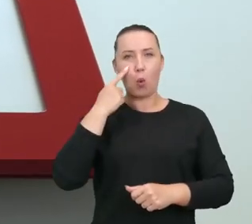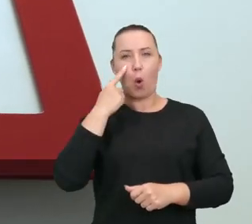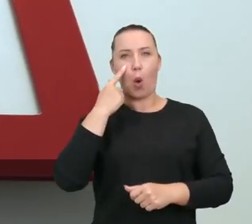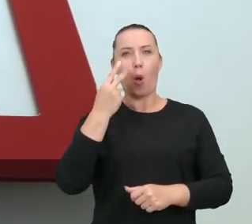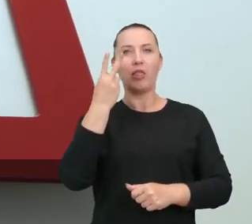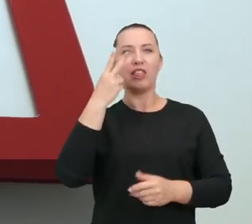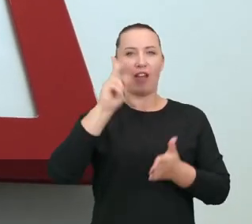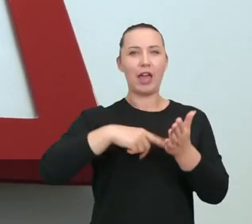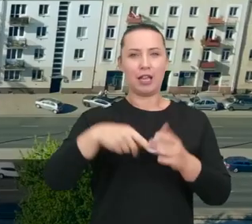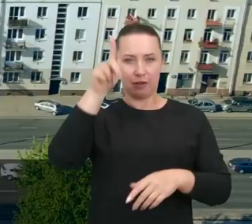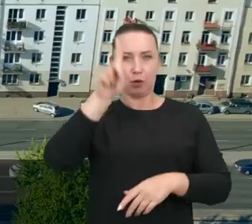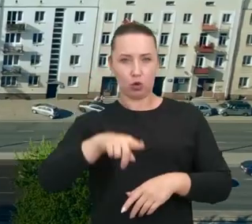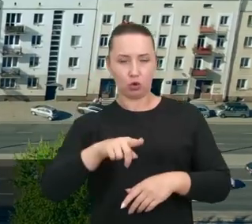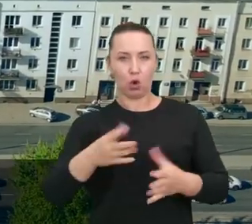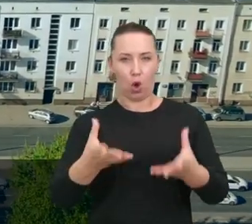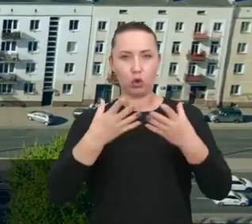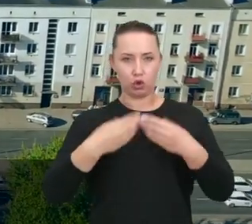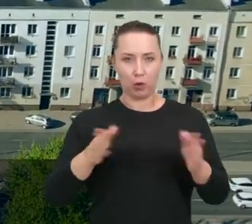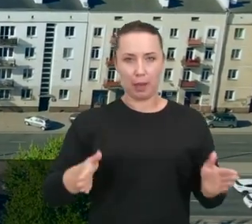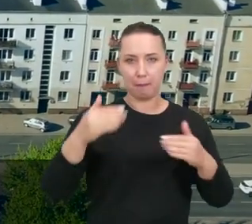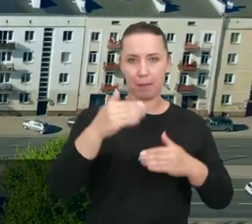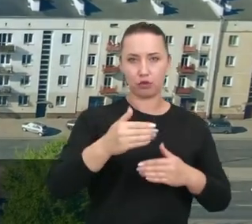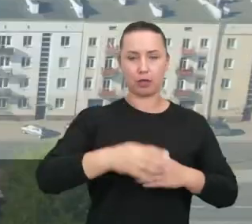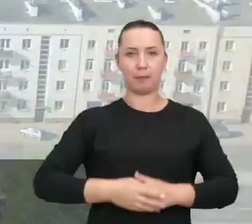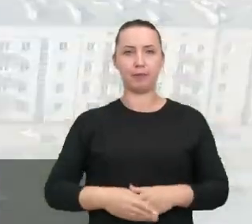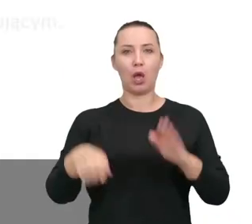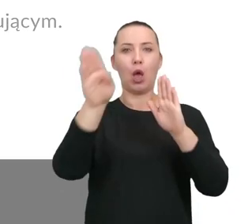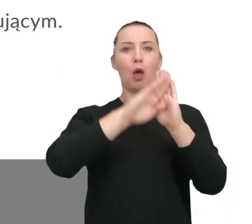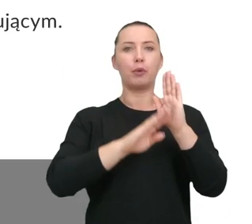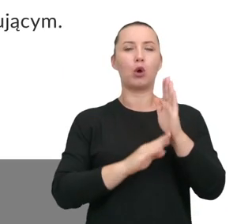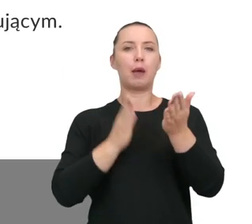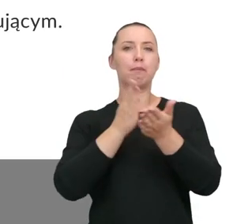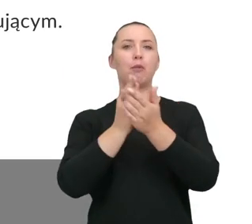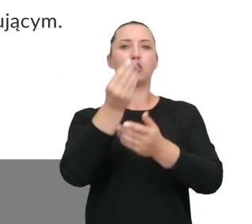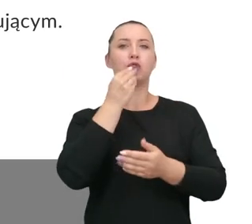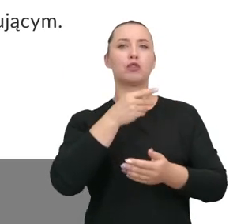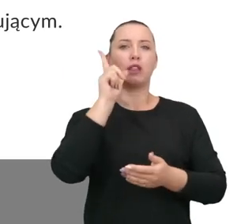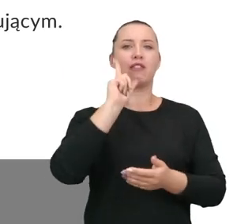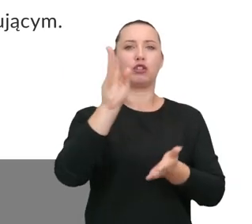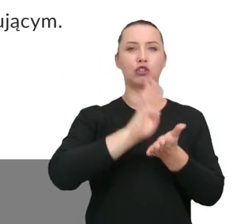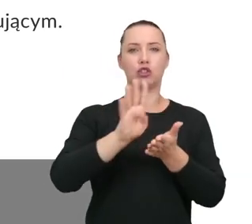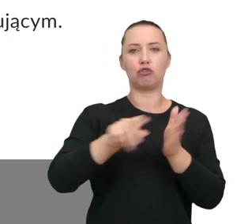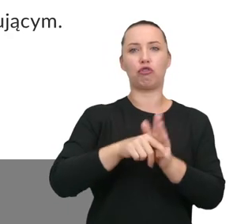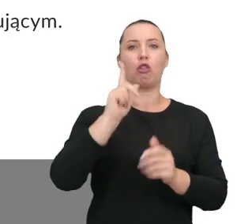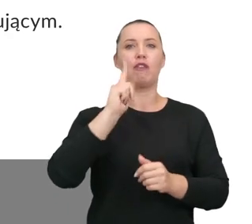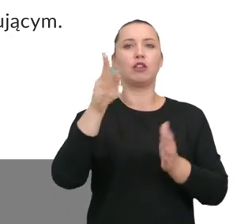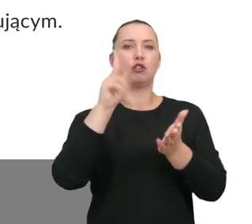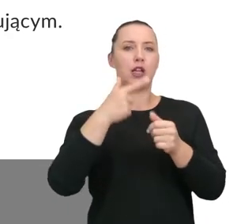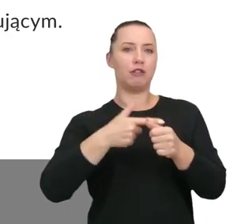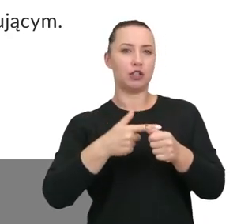dwa razy w miesiącu, no dostaję suchy prowiant. Program Operacyjny Pomoc Żywnościowa 2014